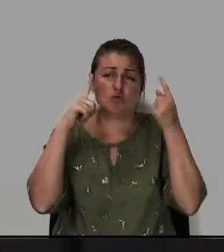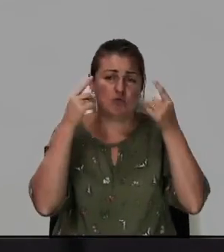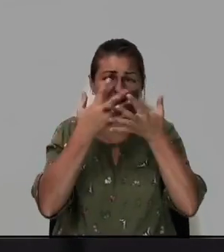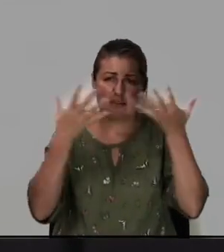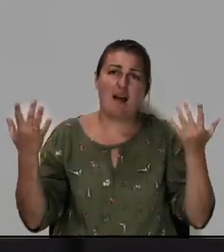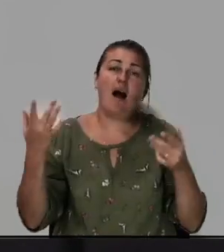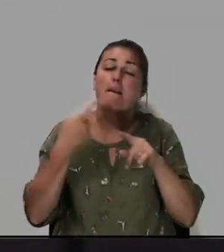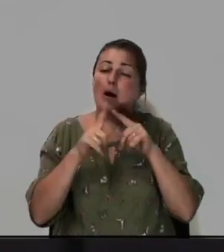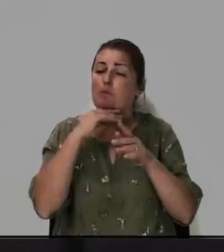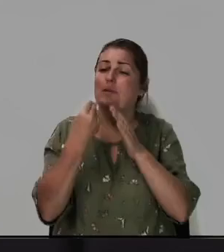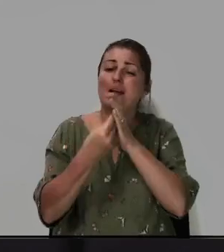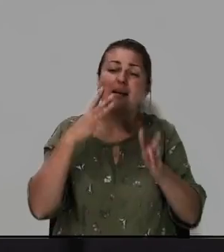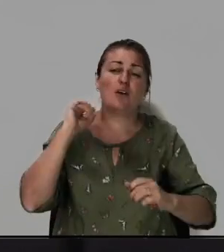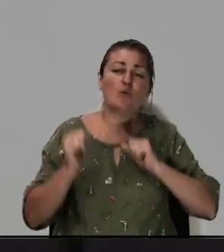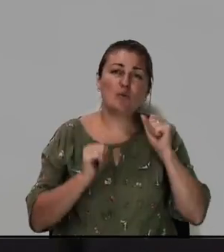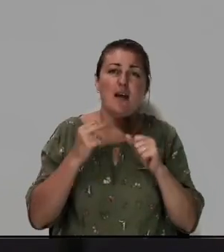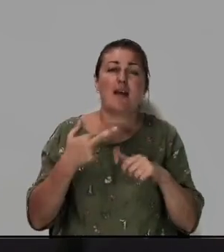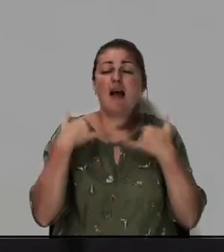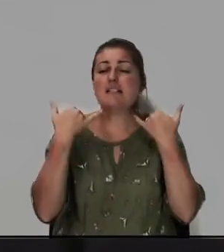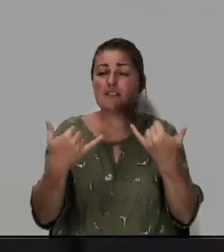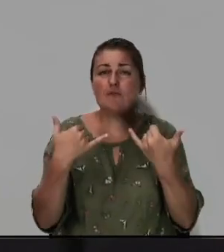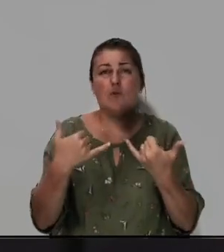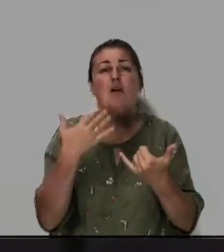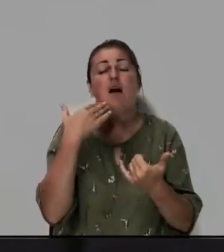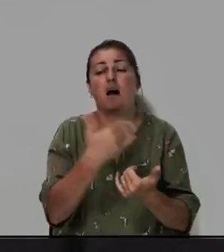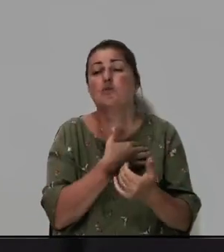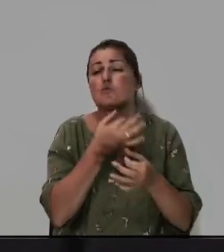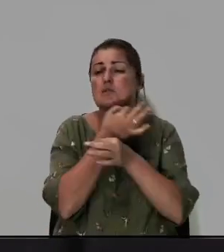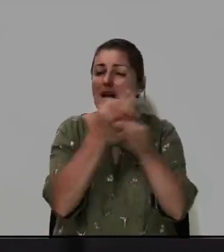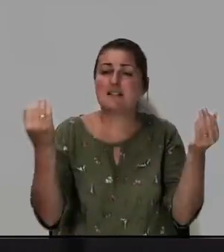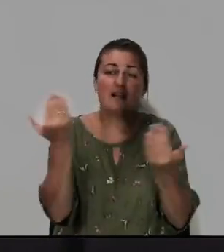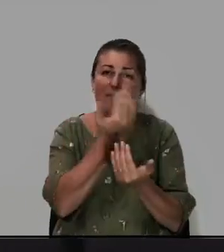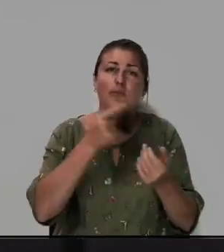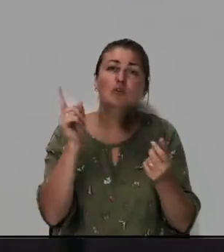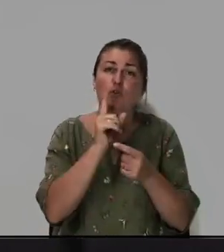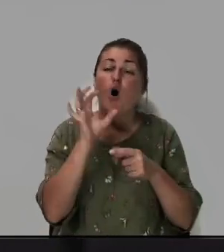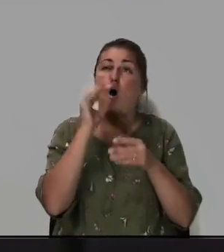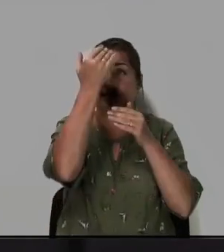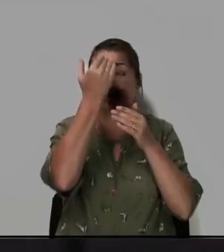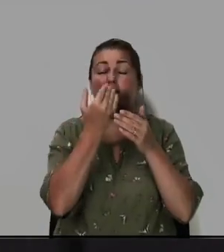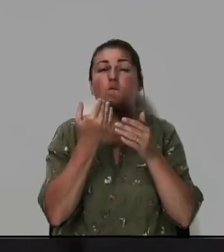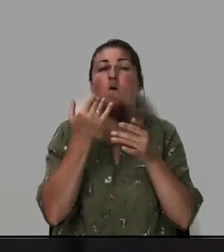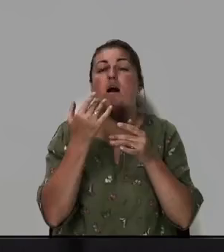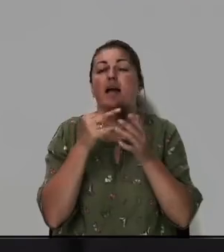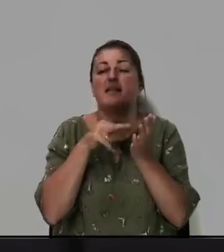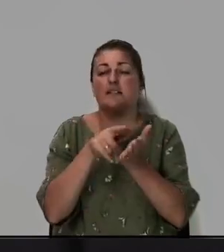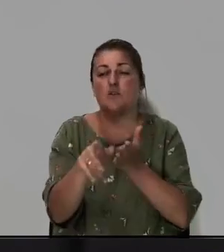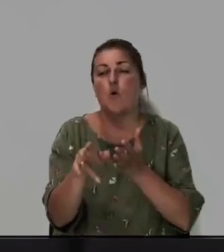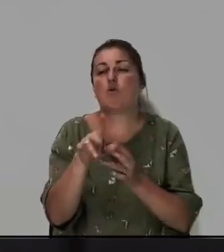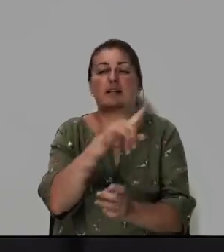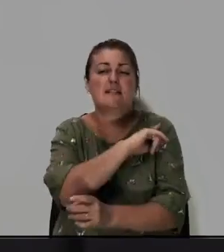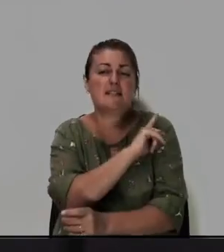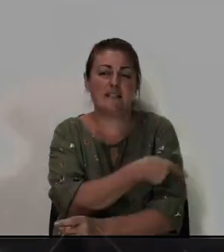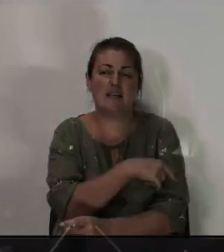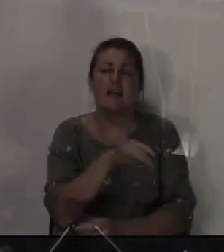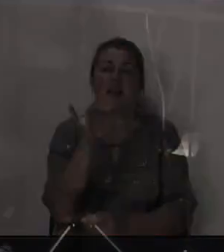Поэтому, дорогие друзья, я сегодня хочу сказать вам, что от Него исходит сила